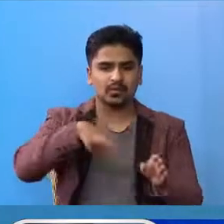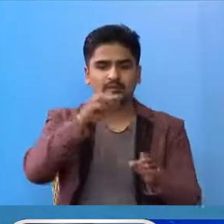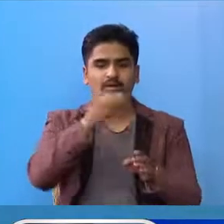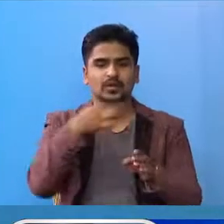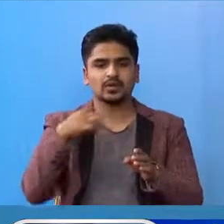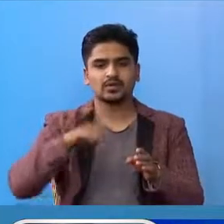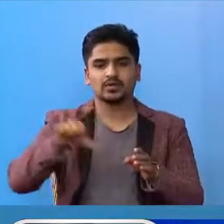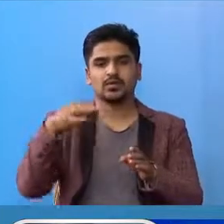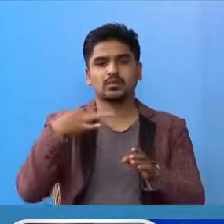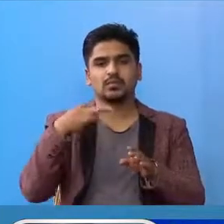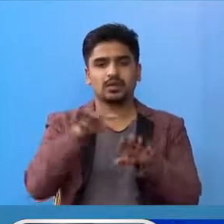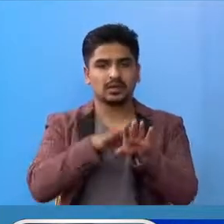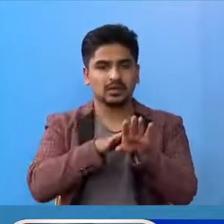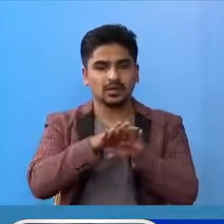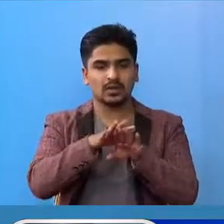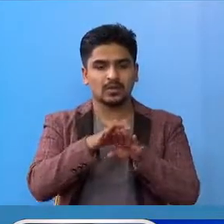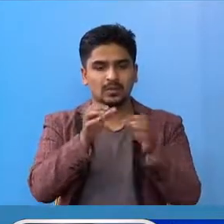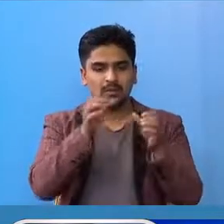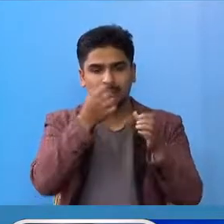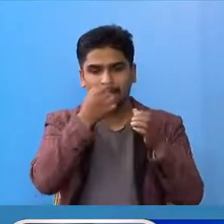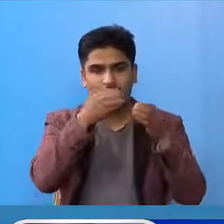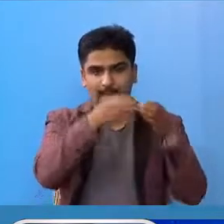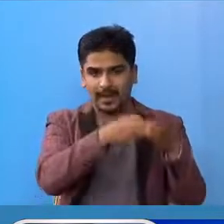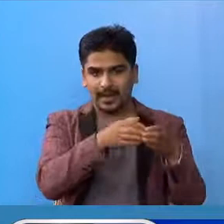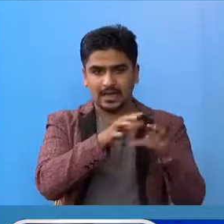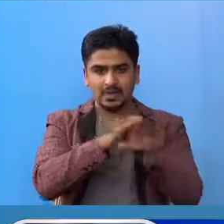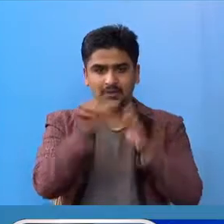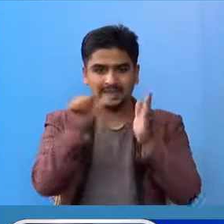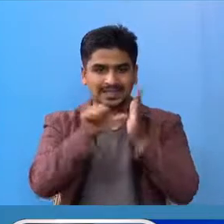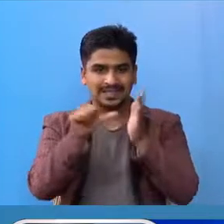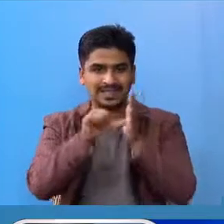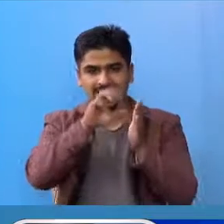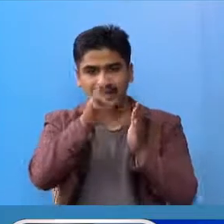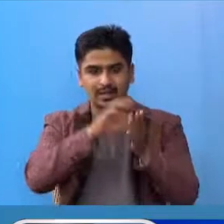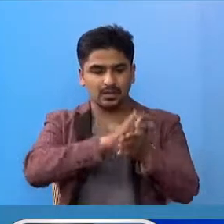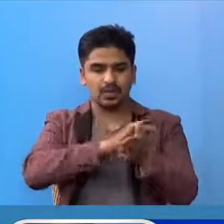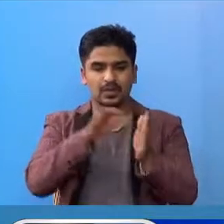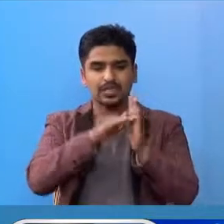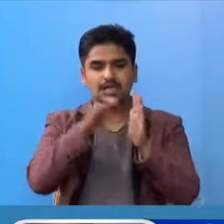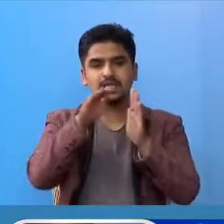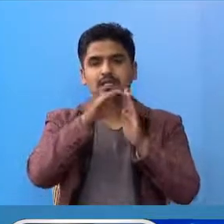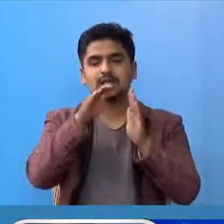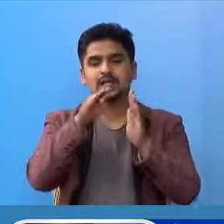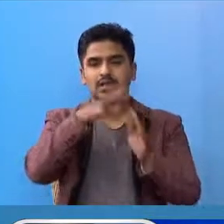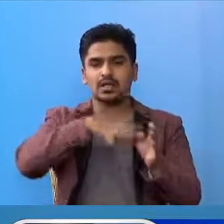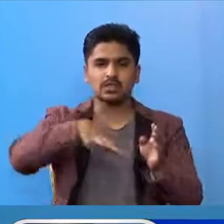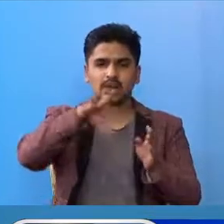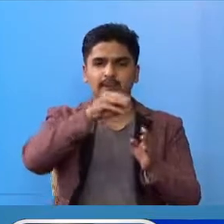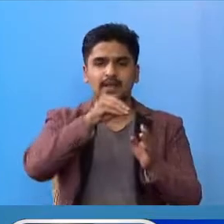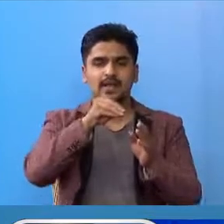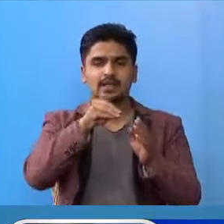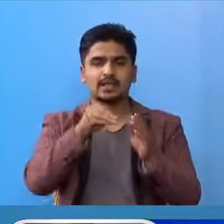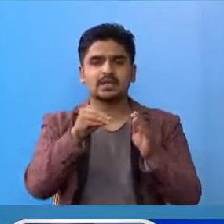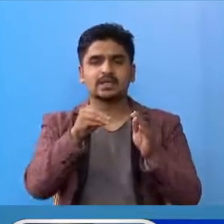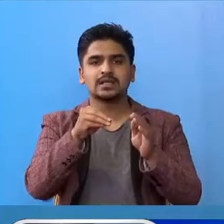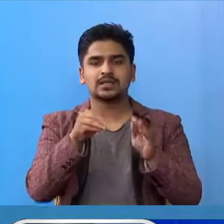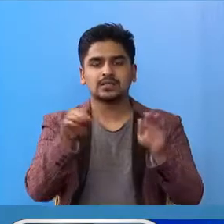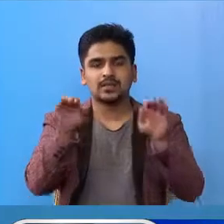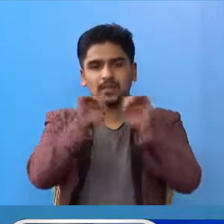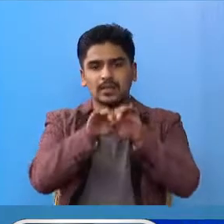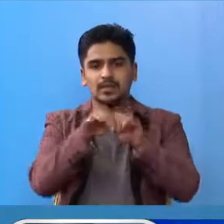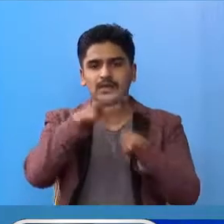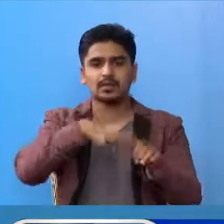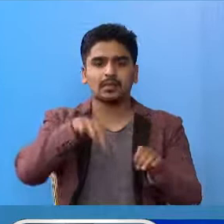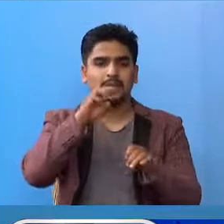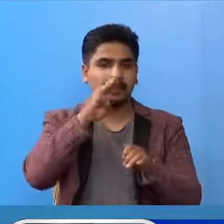जनपरतिनी दियारू पाली का हरू जिल्ला र प्रदेशिस्तर का सबई चाई सम्बद्ध